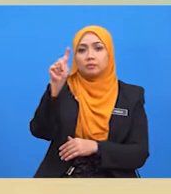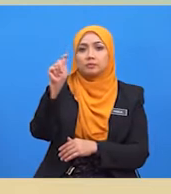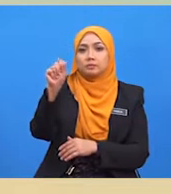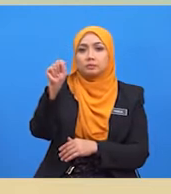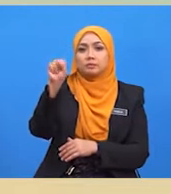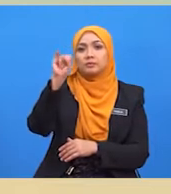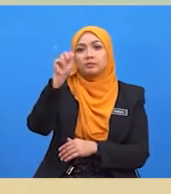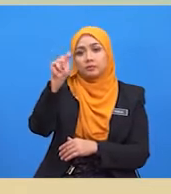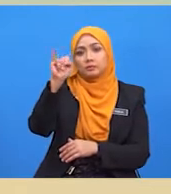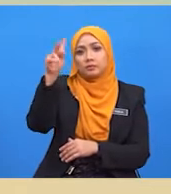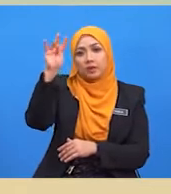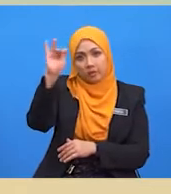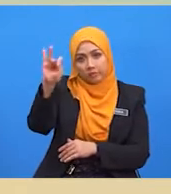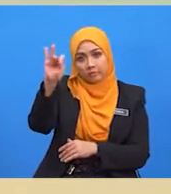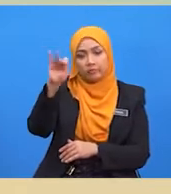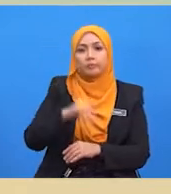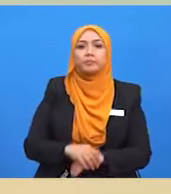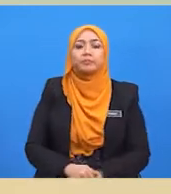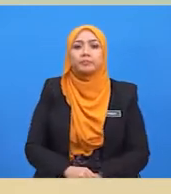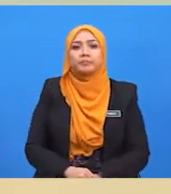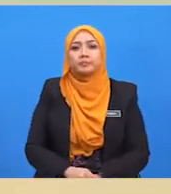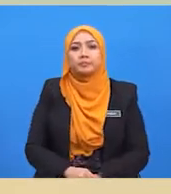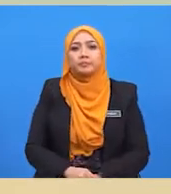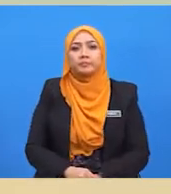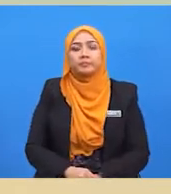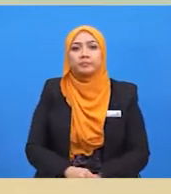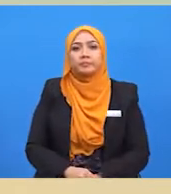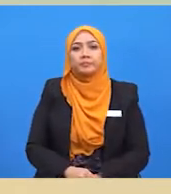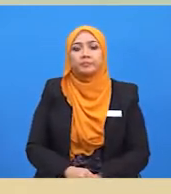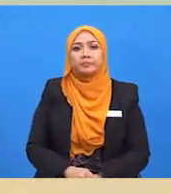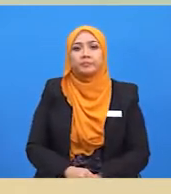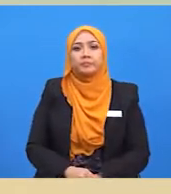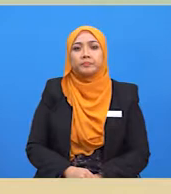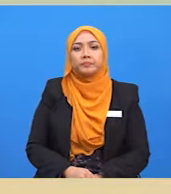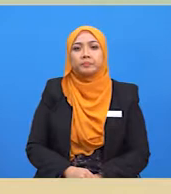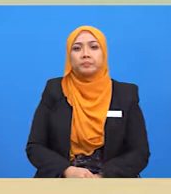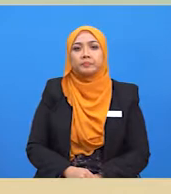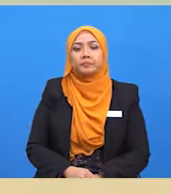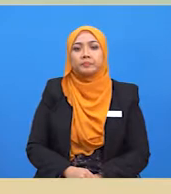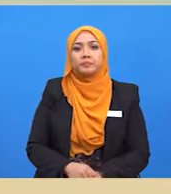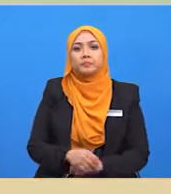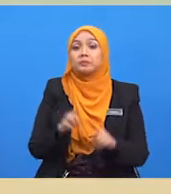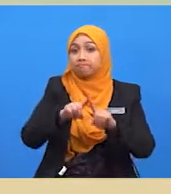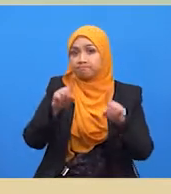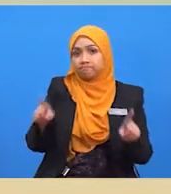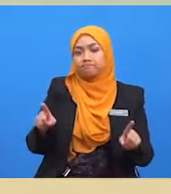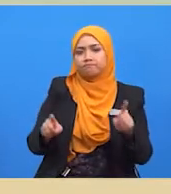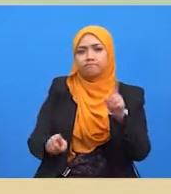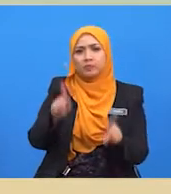kurang berjaya menghadkan atau menghalang import. Di sebaliknya,